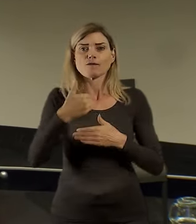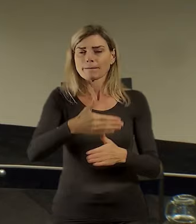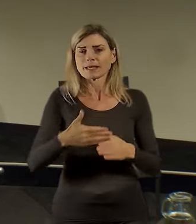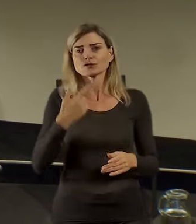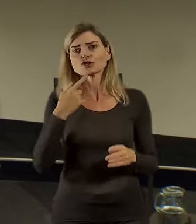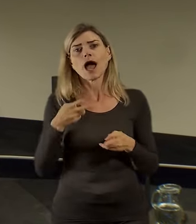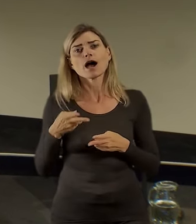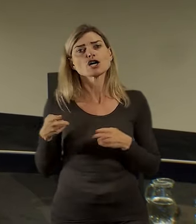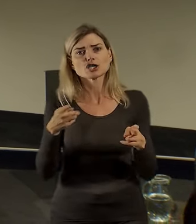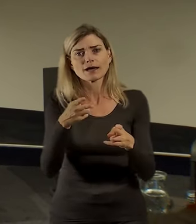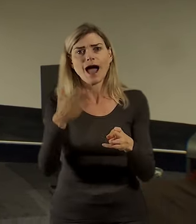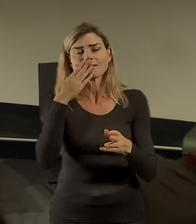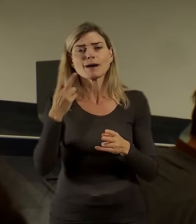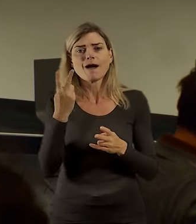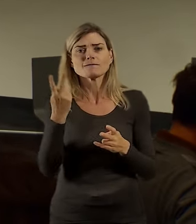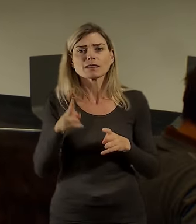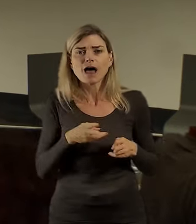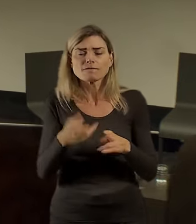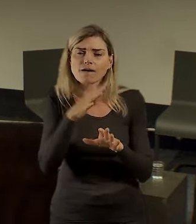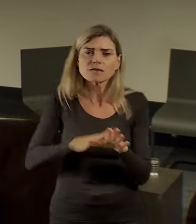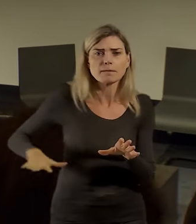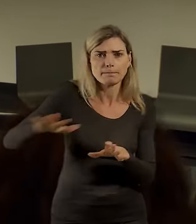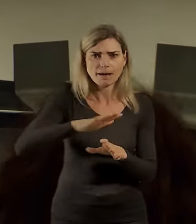budoucnost okolí Vltavy. Mějte se hezky a dobrou noc.